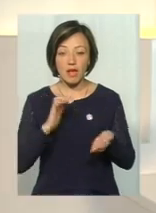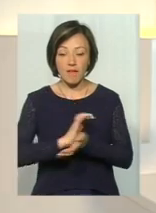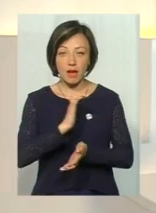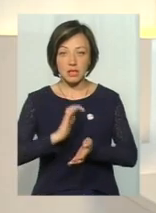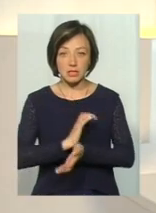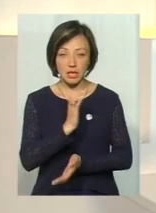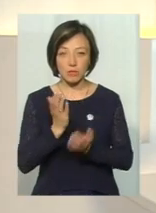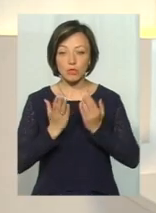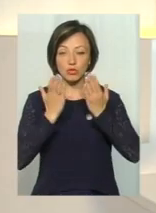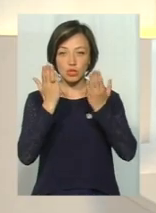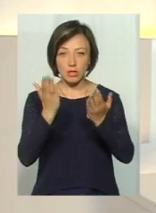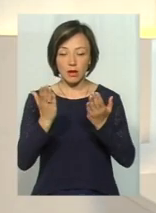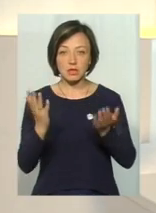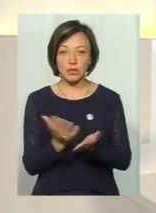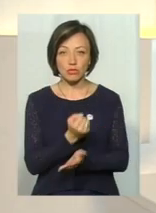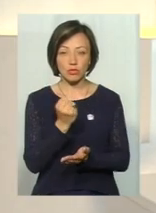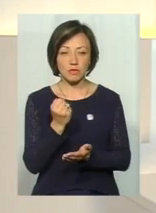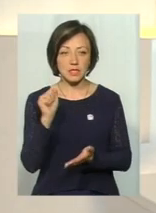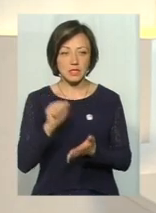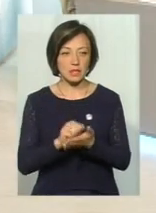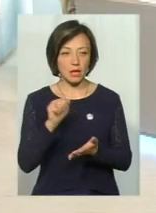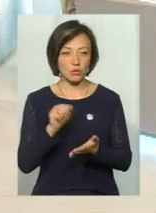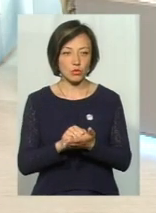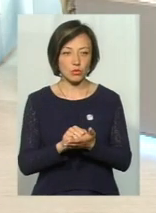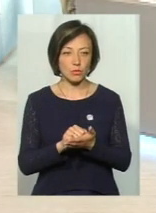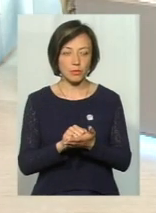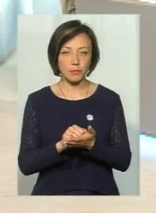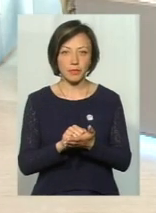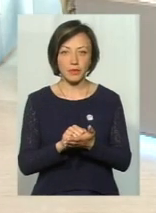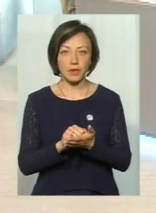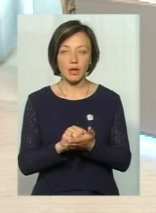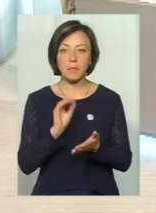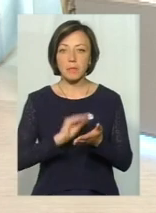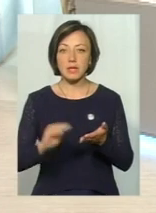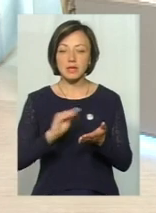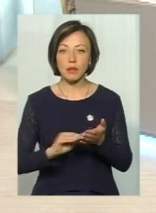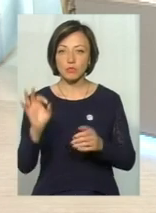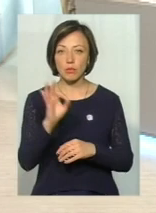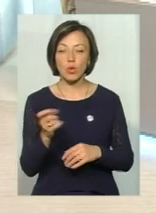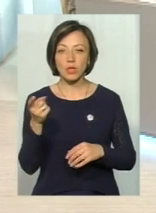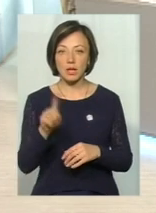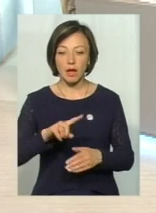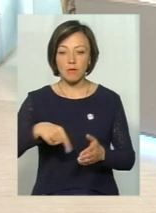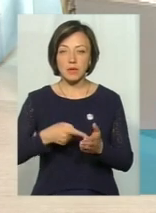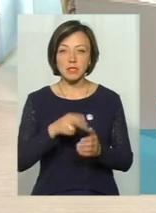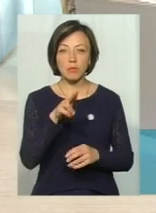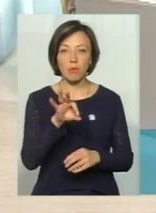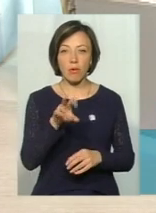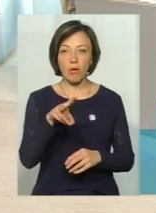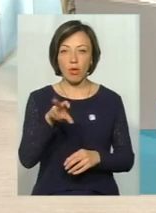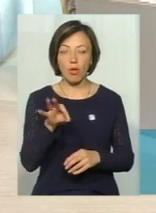«Подільській вісті» знайшов таку статтю, в якій писалося про те, що в місті Полоному,